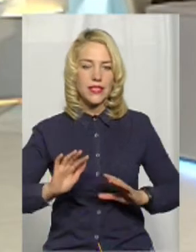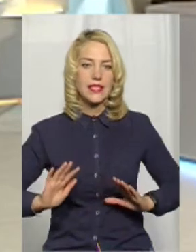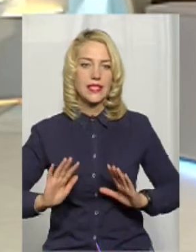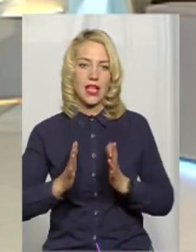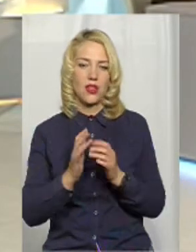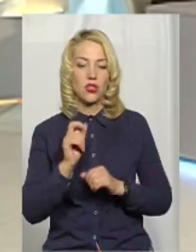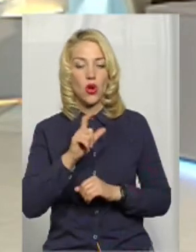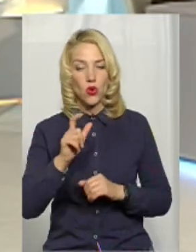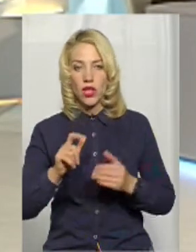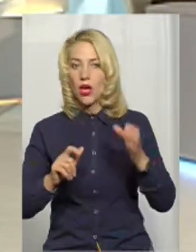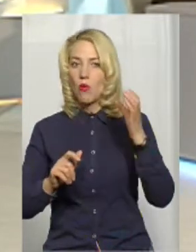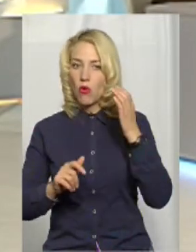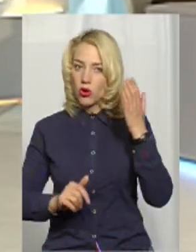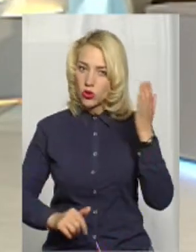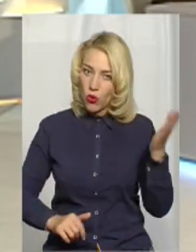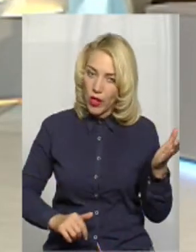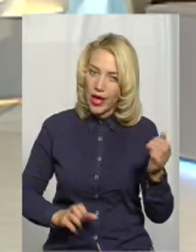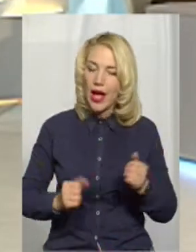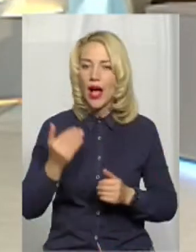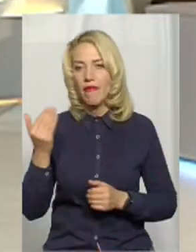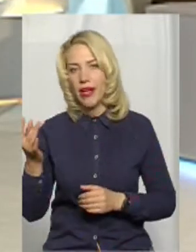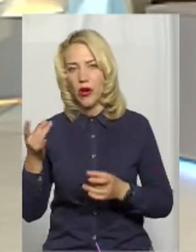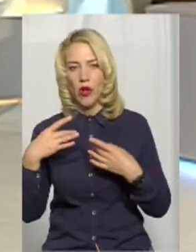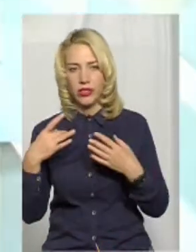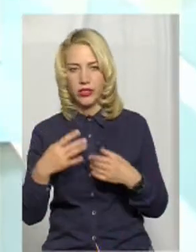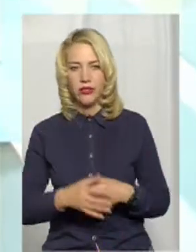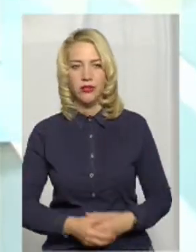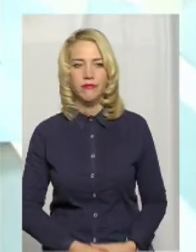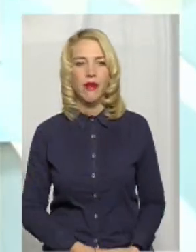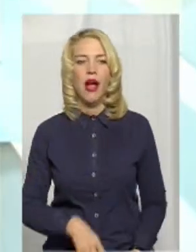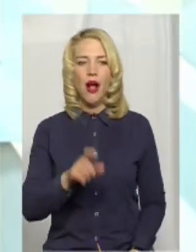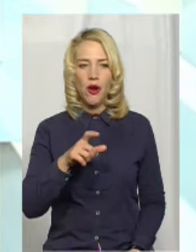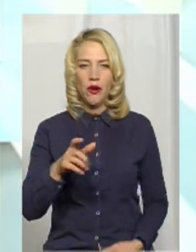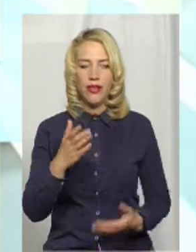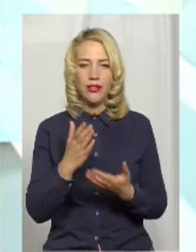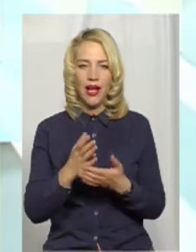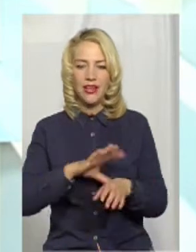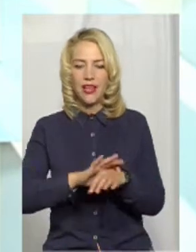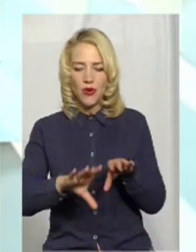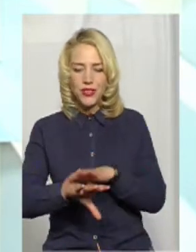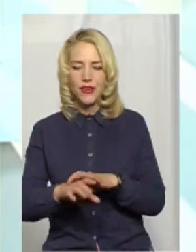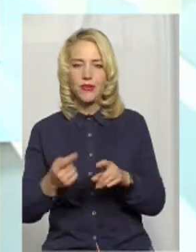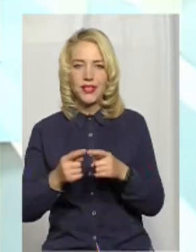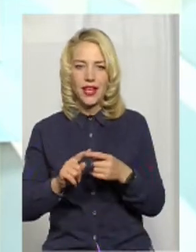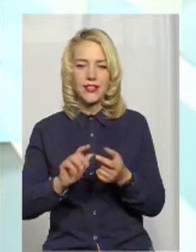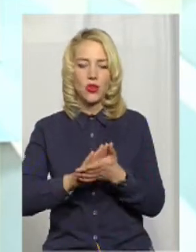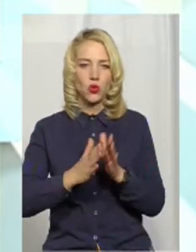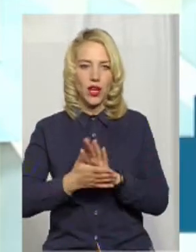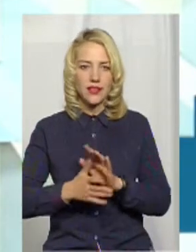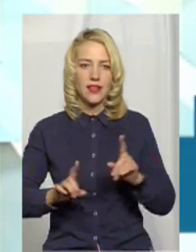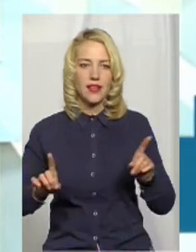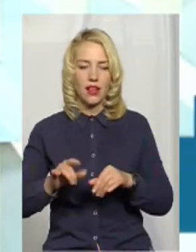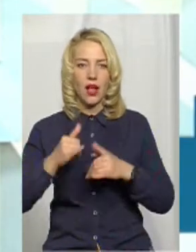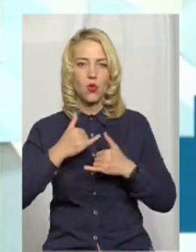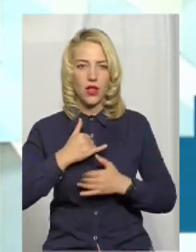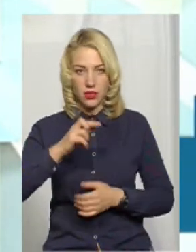Тих людей ми почули, тепер розкажіть ви. Ну, по суті, люди стали заручниками ситуації, яка у